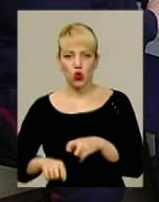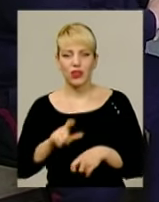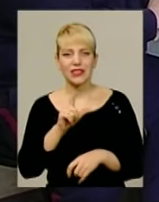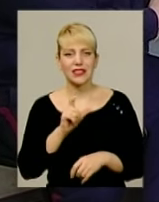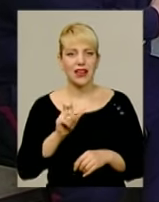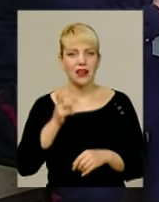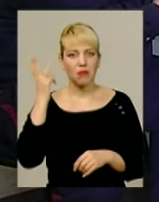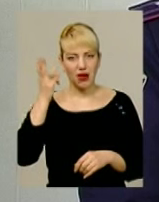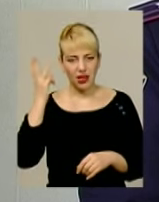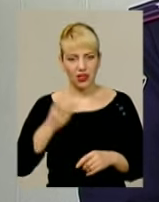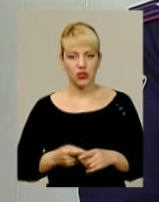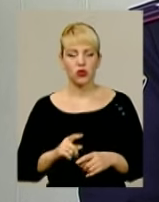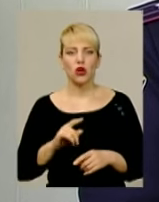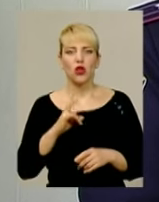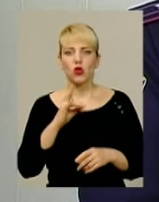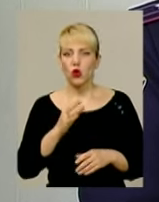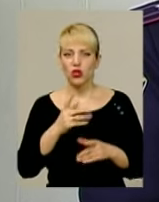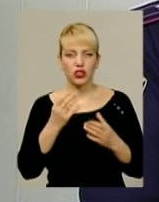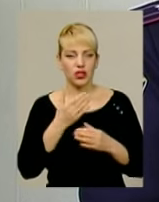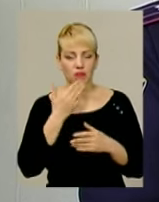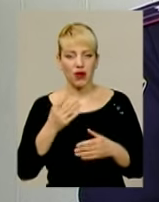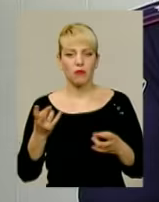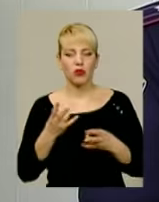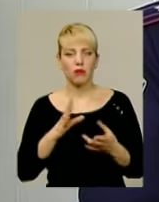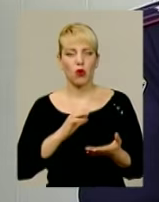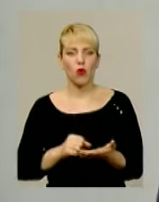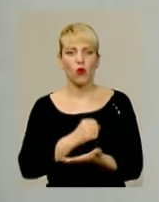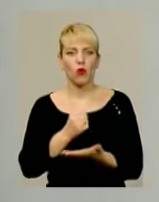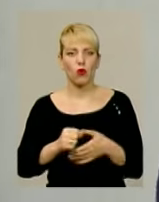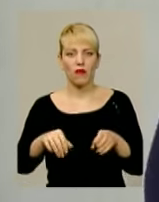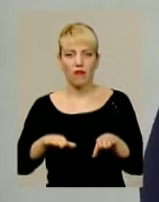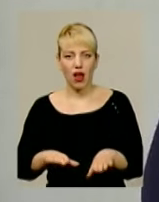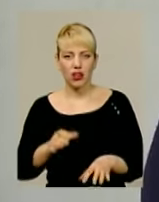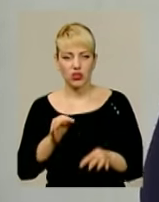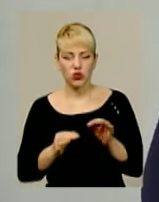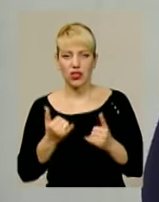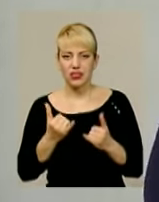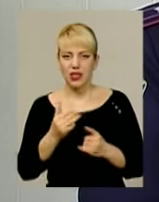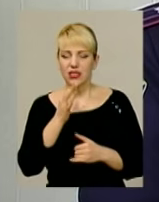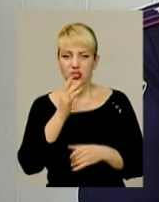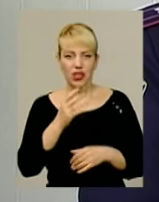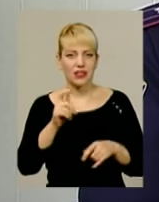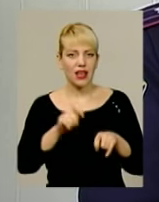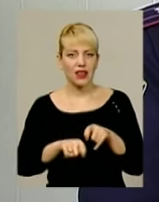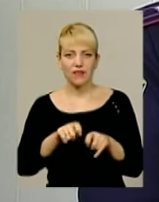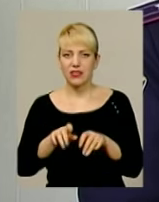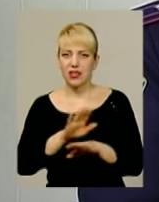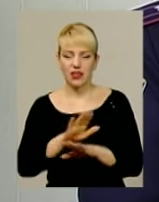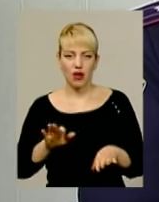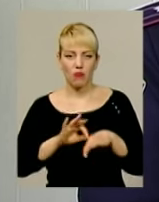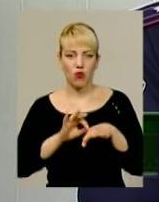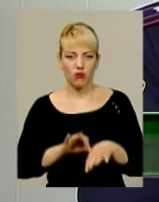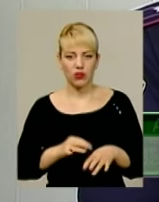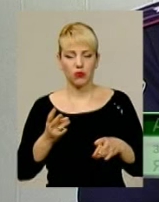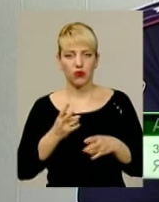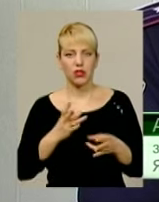хоча суд дав на це добро. «Отримано ухвалу суду. На даний час поки що рівізія не проведена. Будуть зібрані достатні докази або дані, які